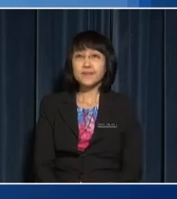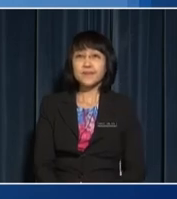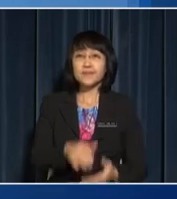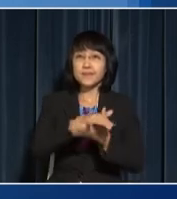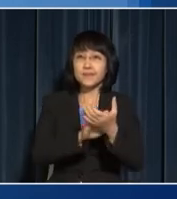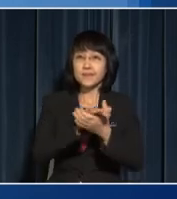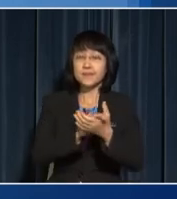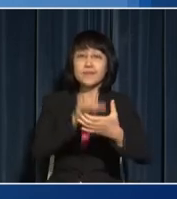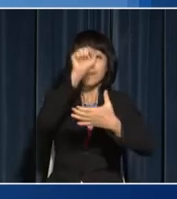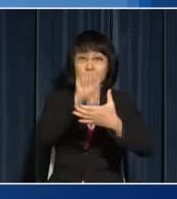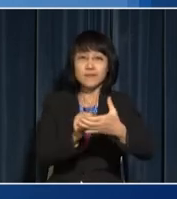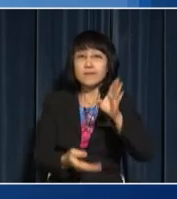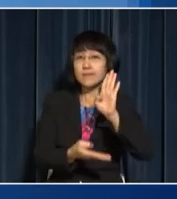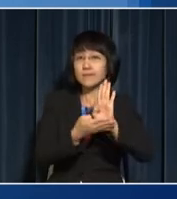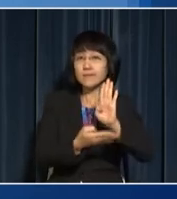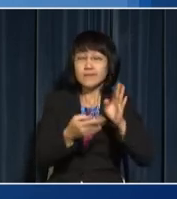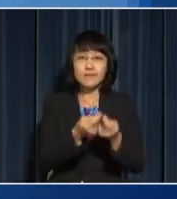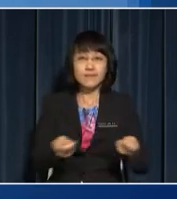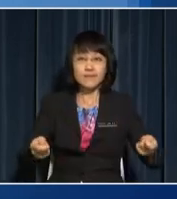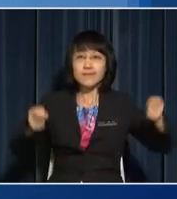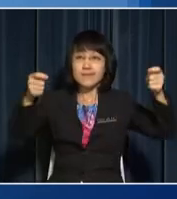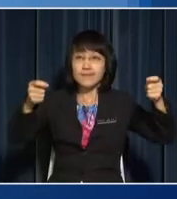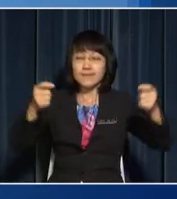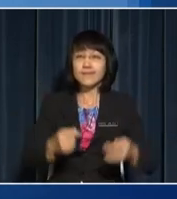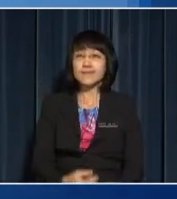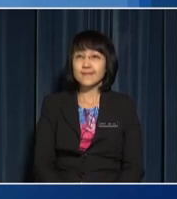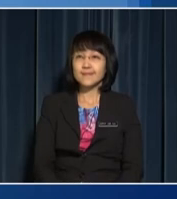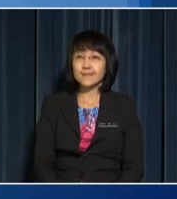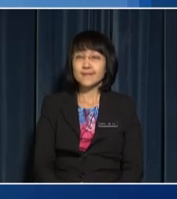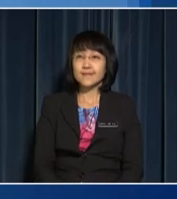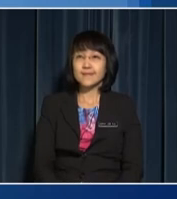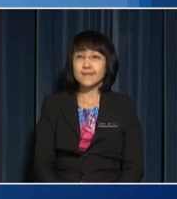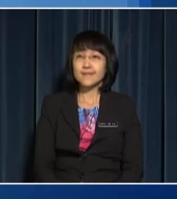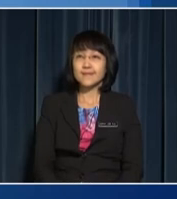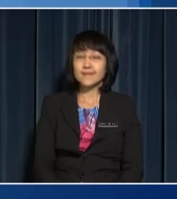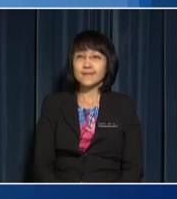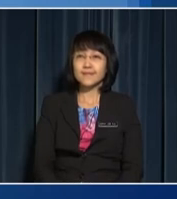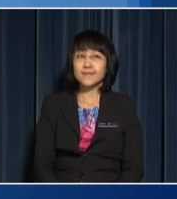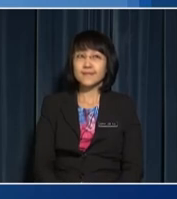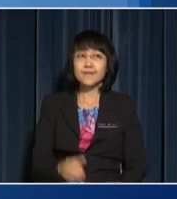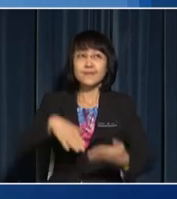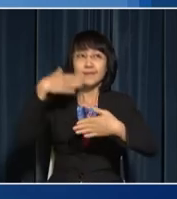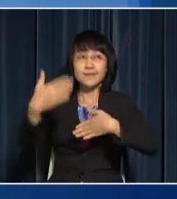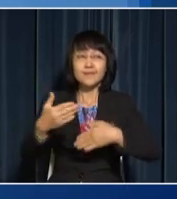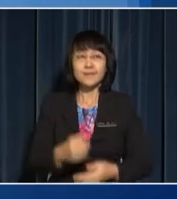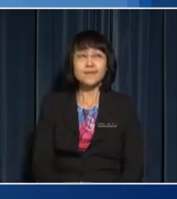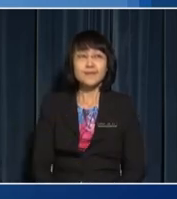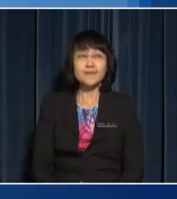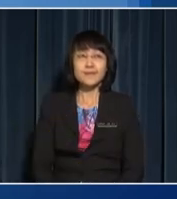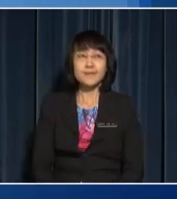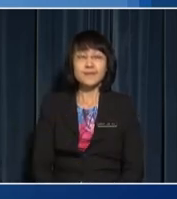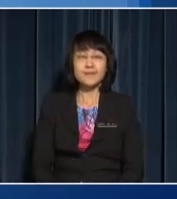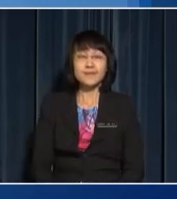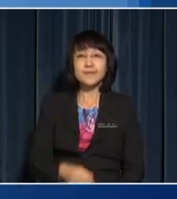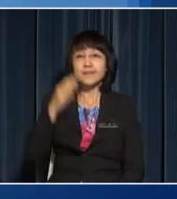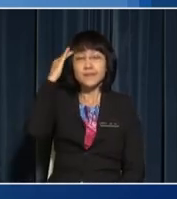The bar of soap sinks to the bottom of the tank Next, here are the